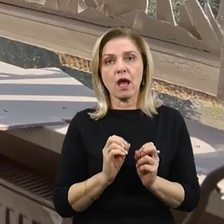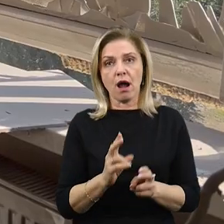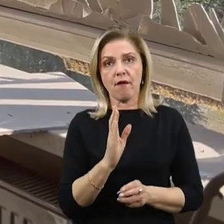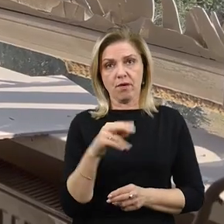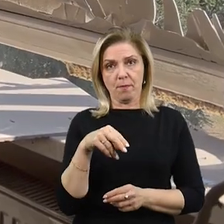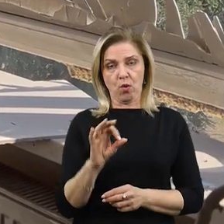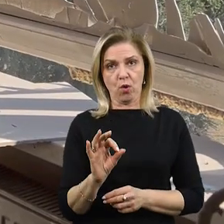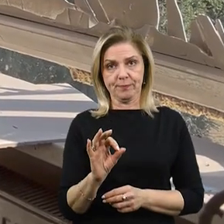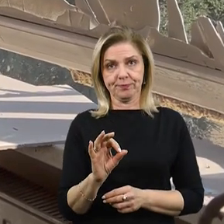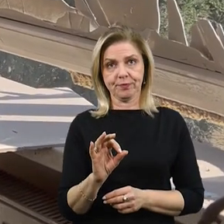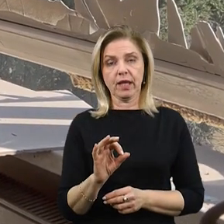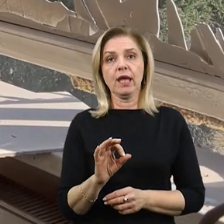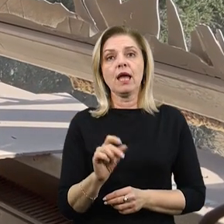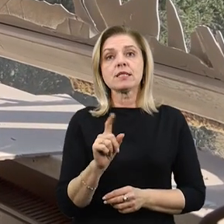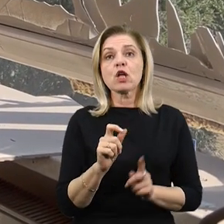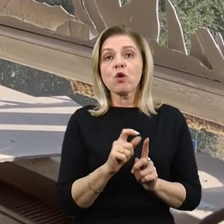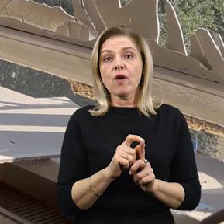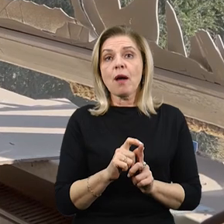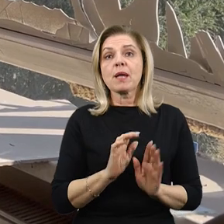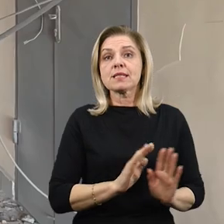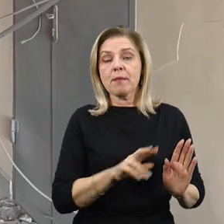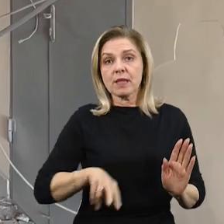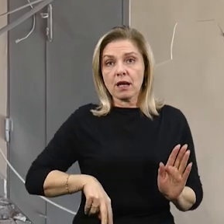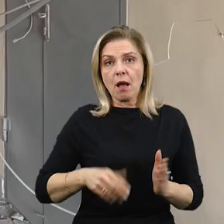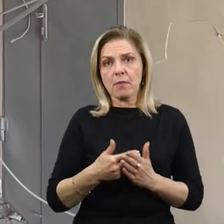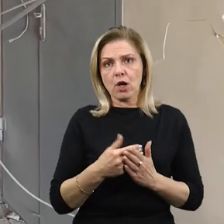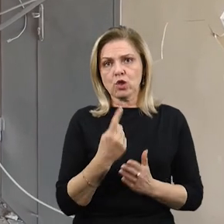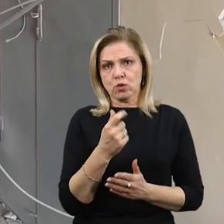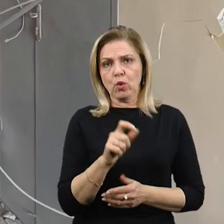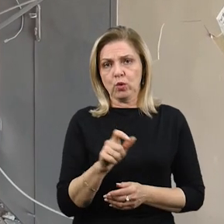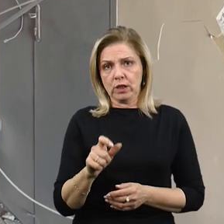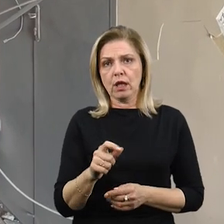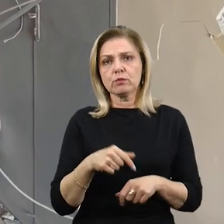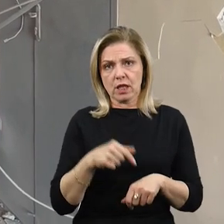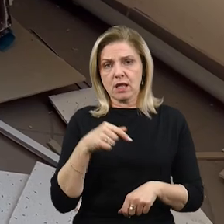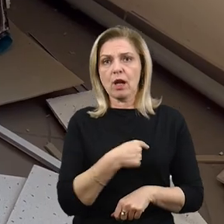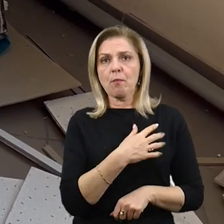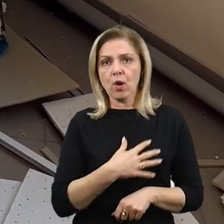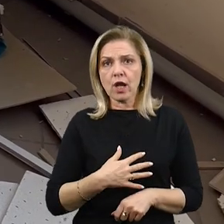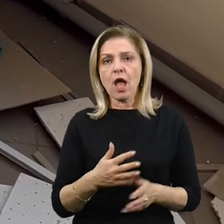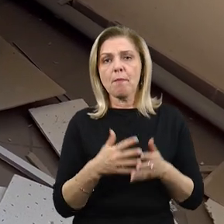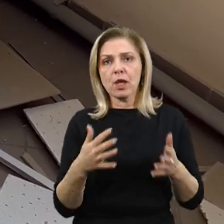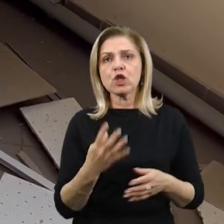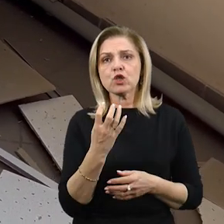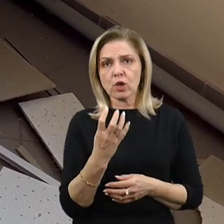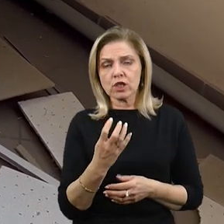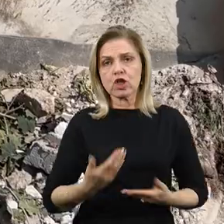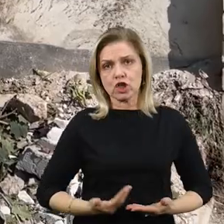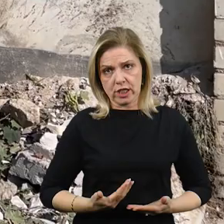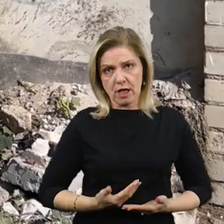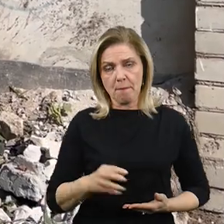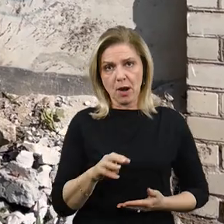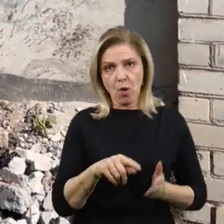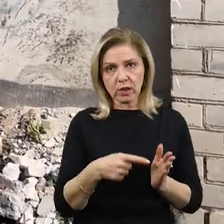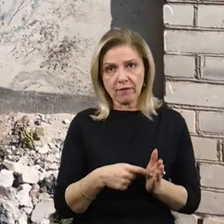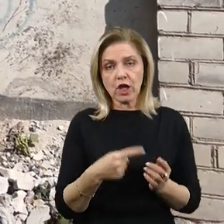особи. За словами Надії Скопенко, понад 700 людей зазнали поранень. З них більше 400 – жителі Миколаїва. Інші лікувались